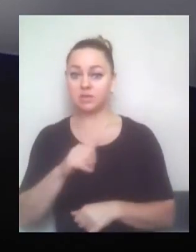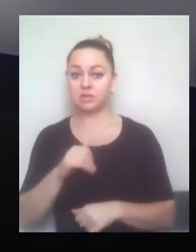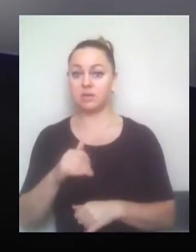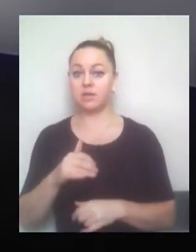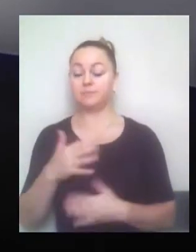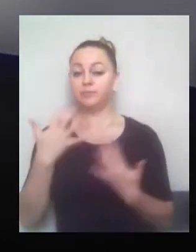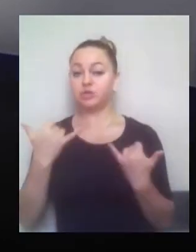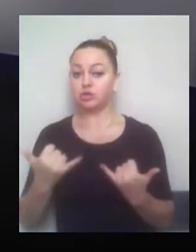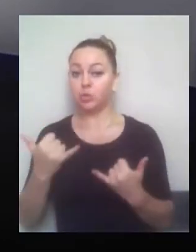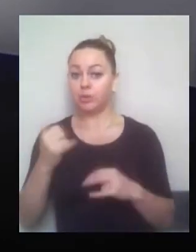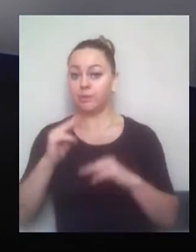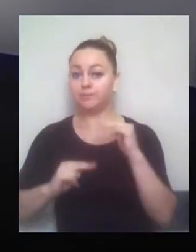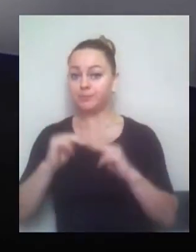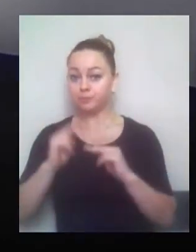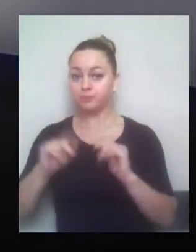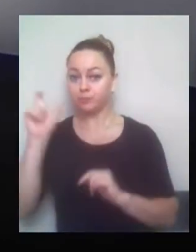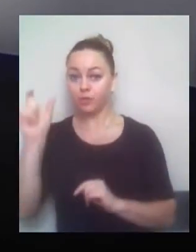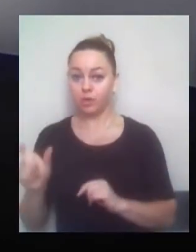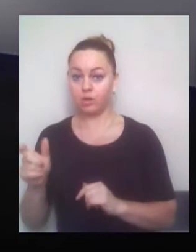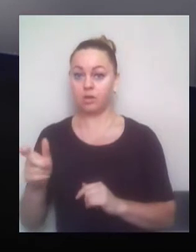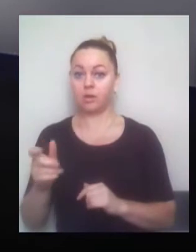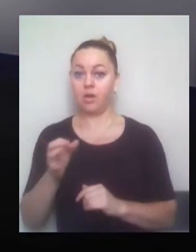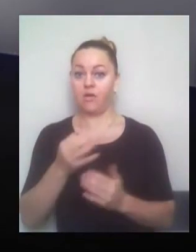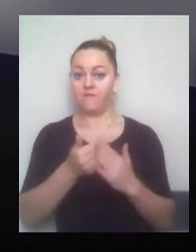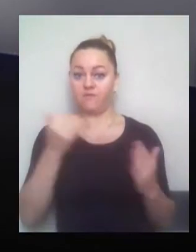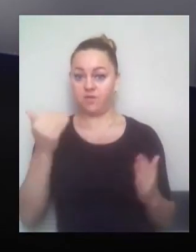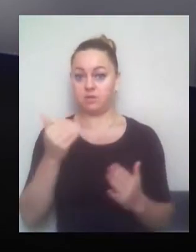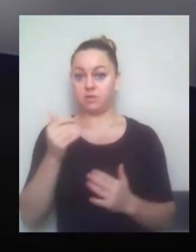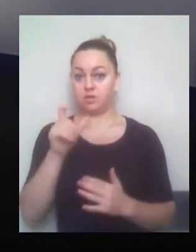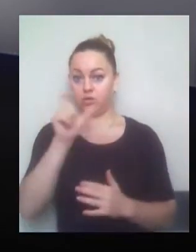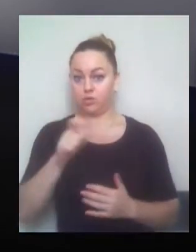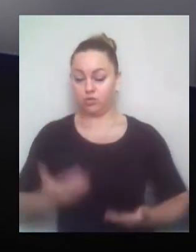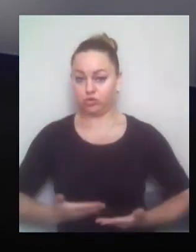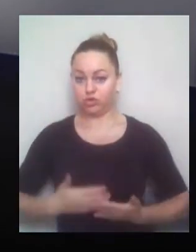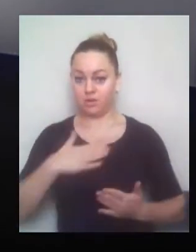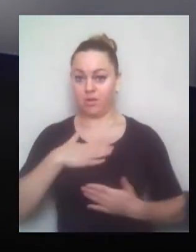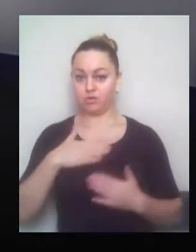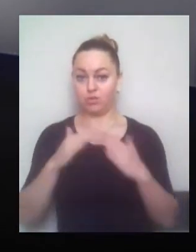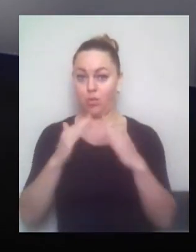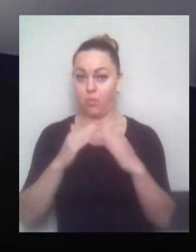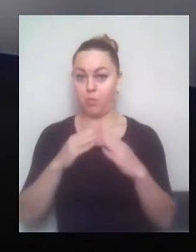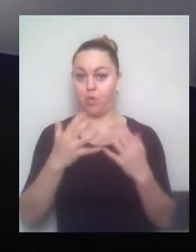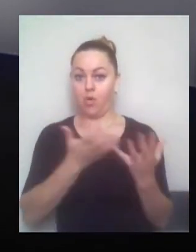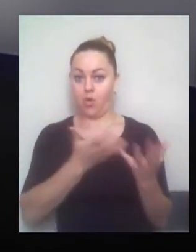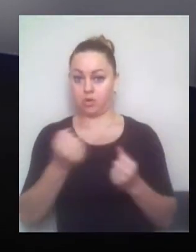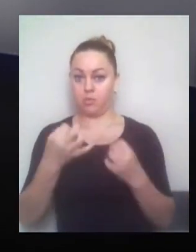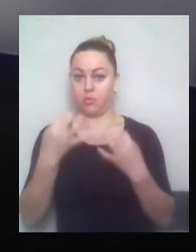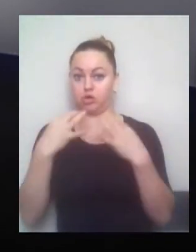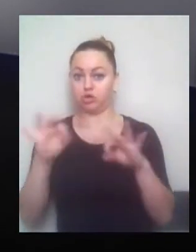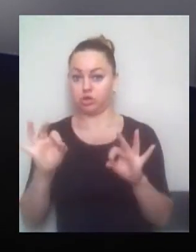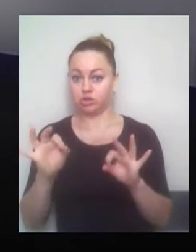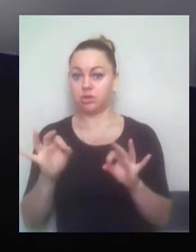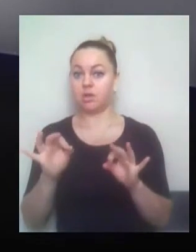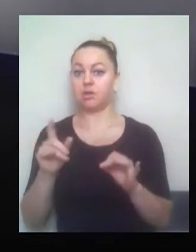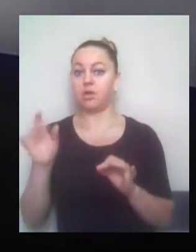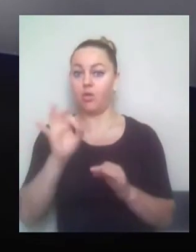застрійщик от нас, от жителів, отримував разрешення на те, щоб хоча б зараз з подвала там вынести мусор